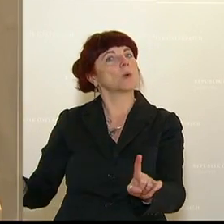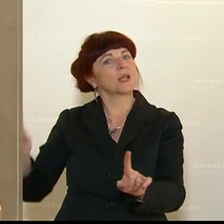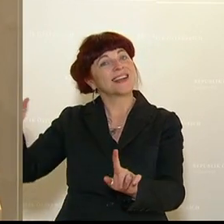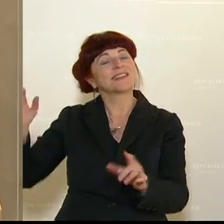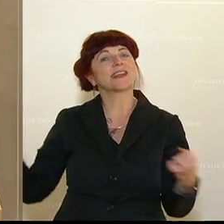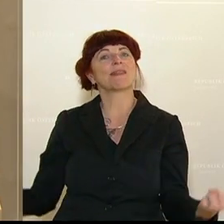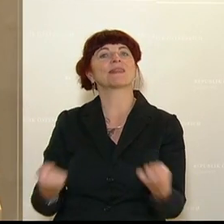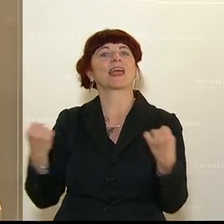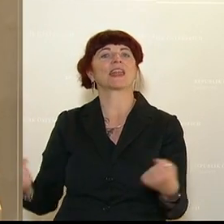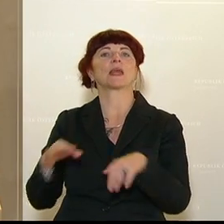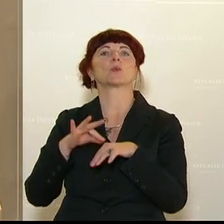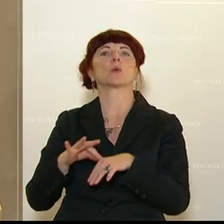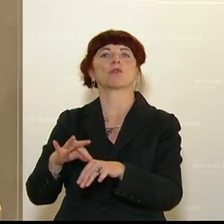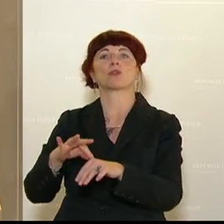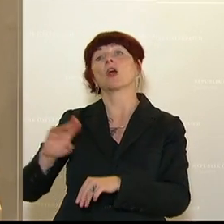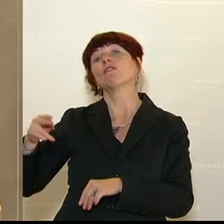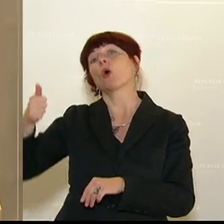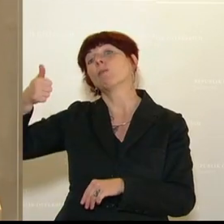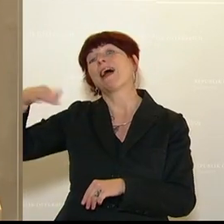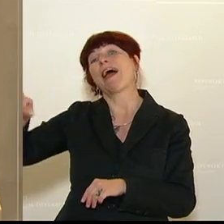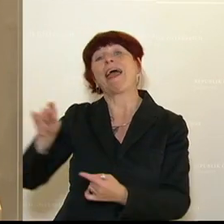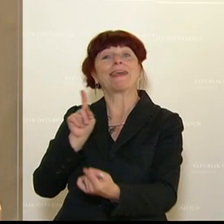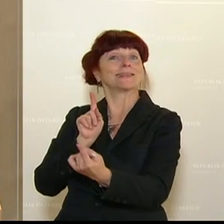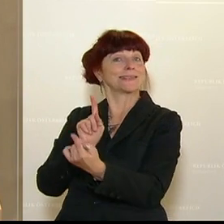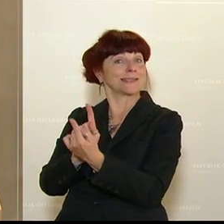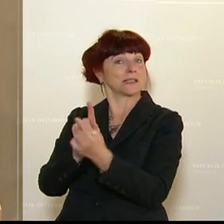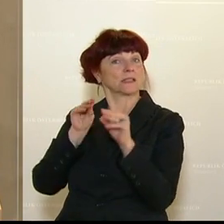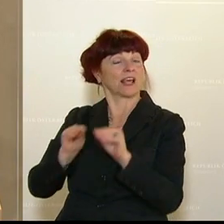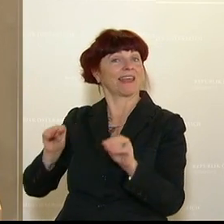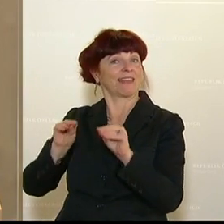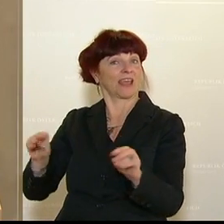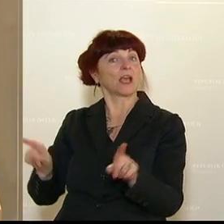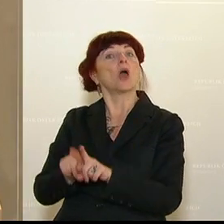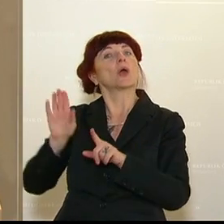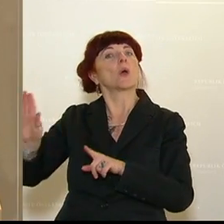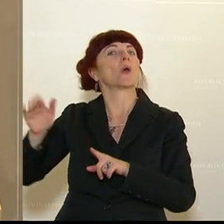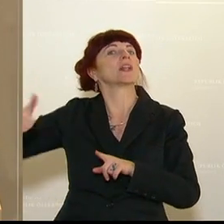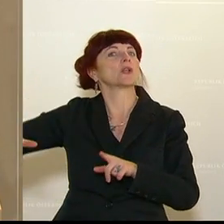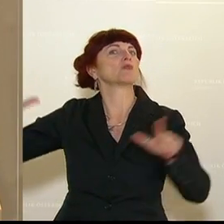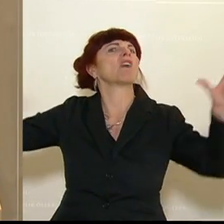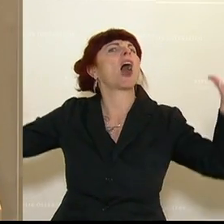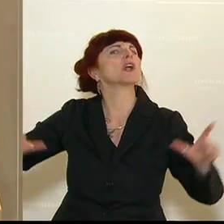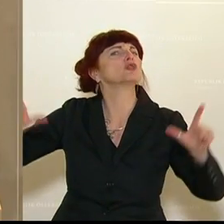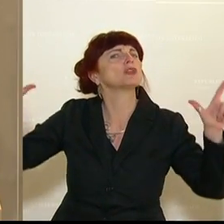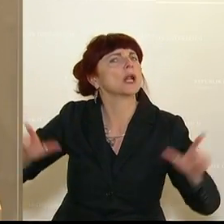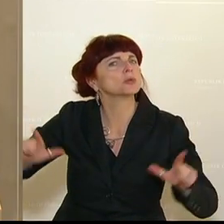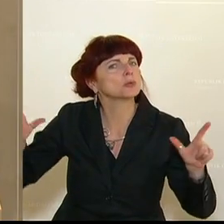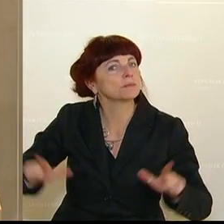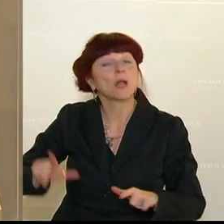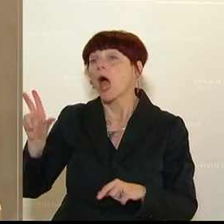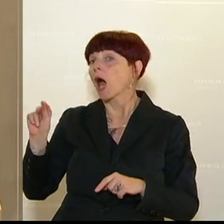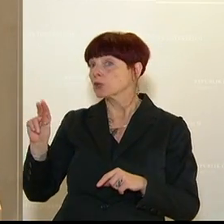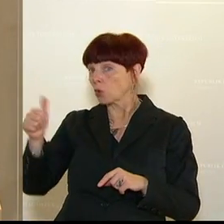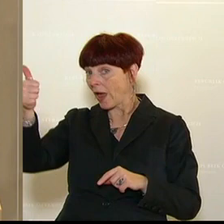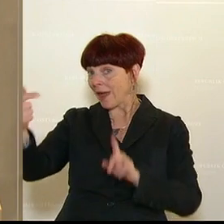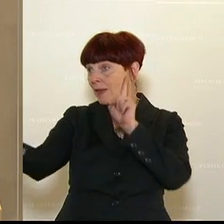abzuhalten, weil ein Einzeltraining dieser Betreuer unter Veranstaltungen fällt, Herr Minister. Das heißt, er darf seinen